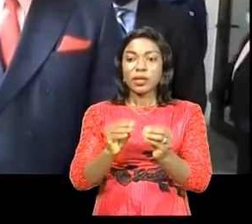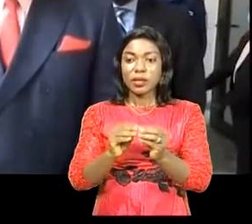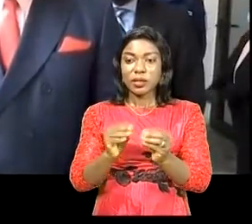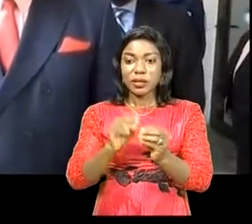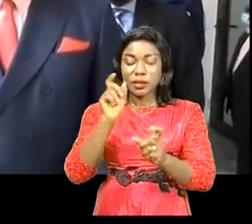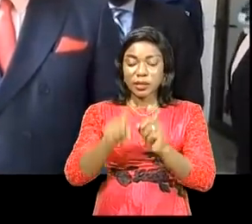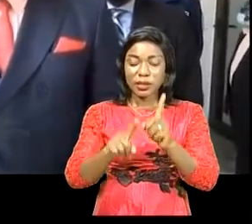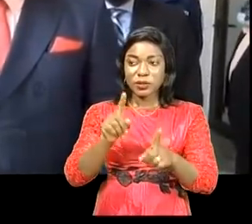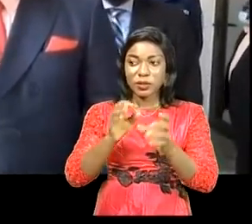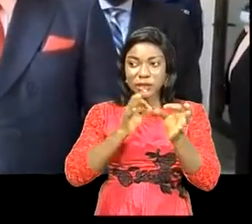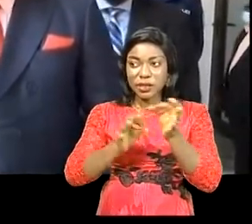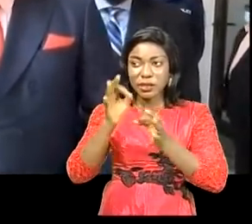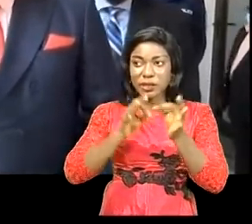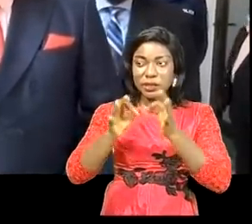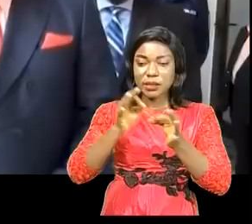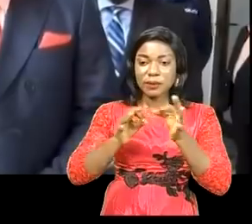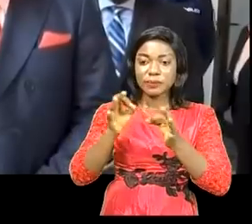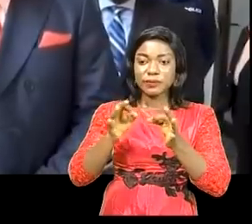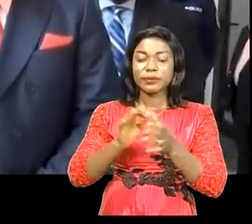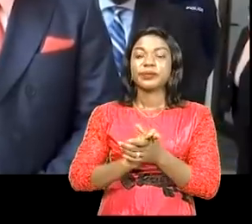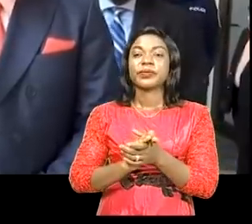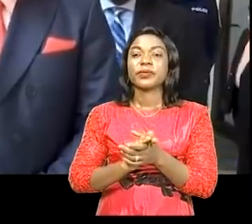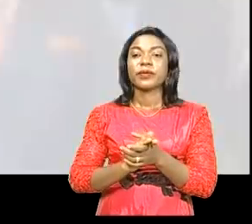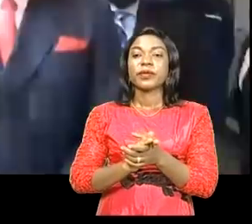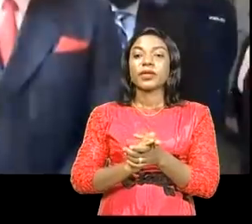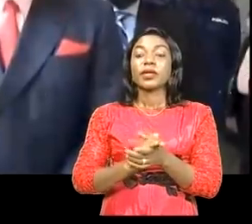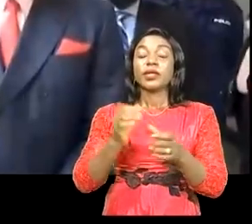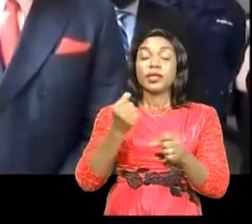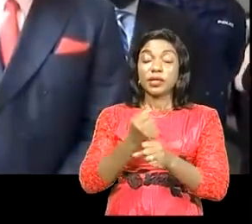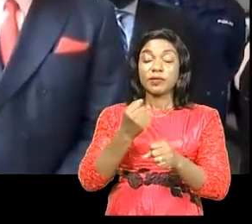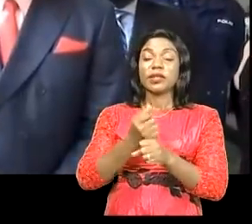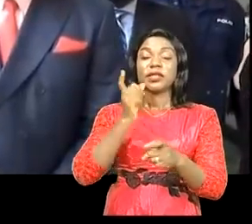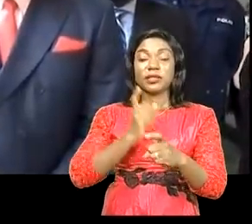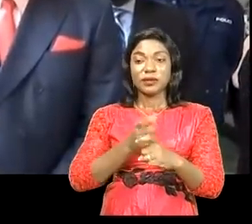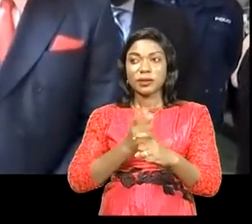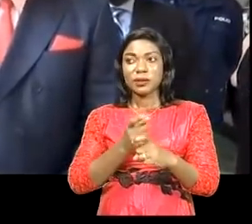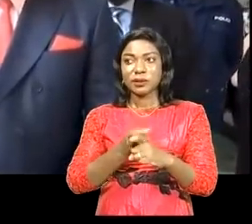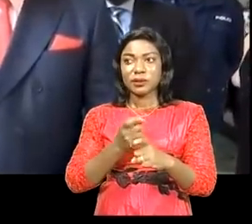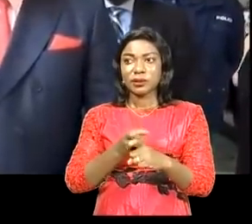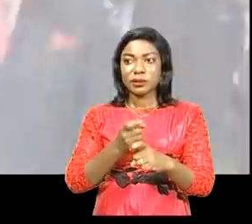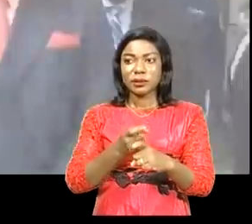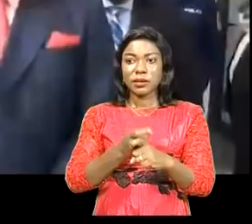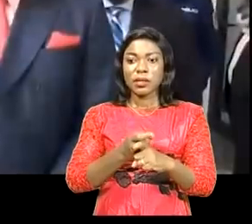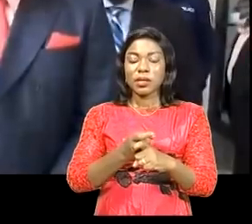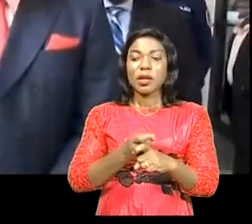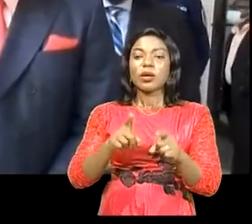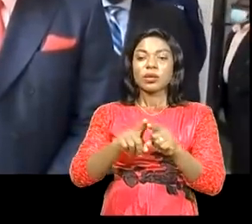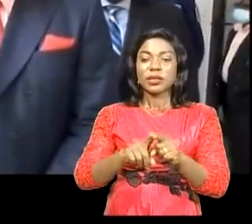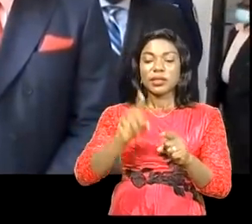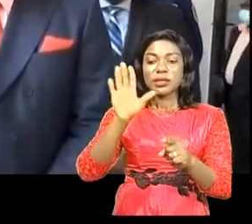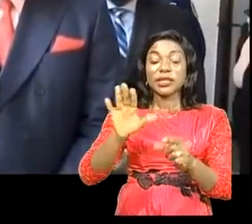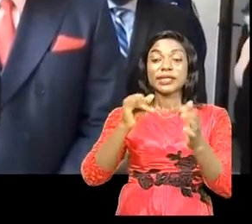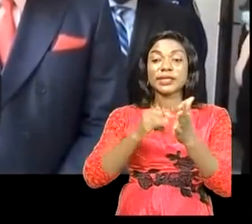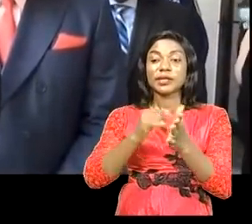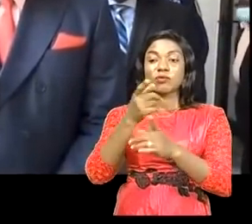d'expliquer à tous les travailleurs les difficultés que nous avons eues pendant ces cinq, six, sept mois.